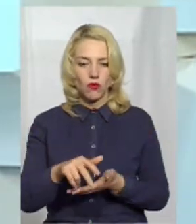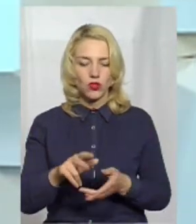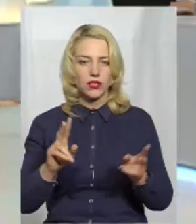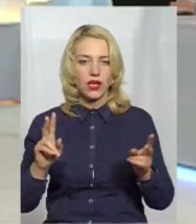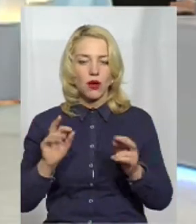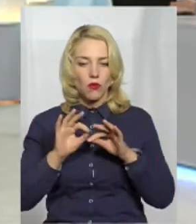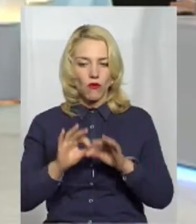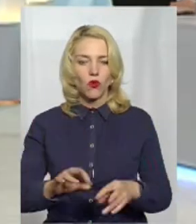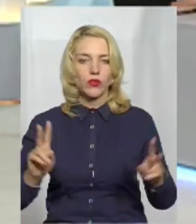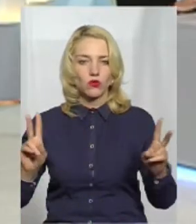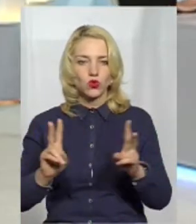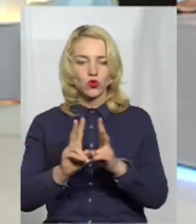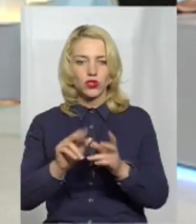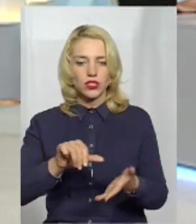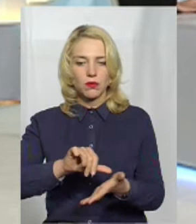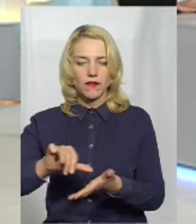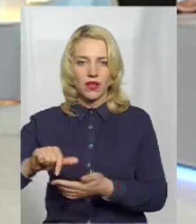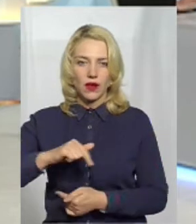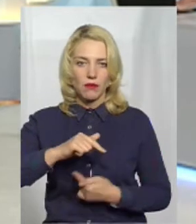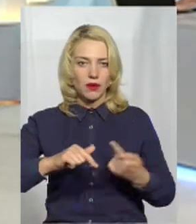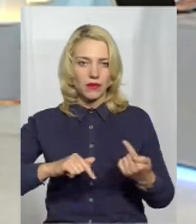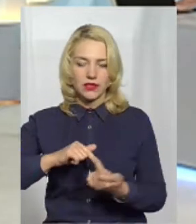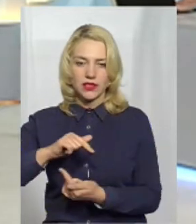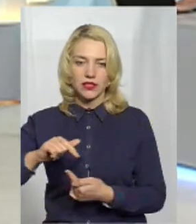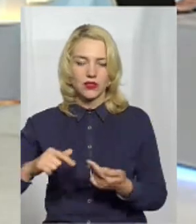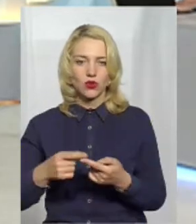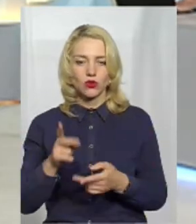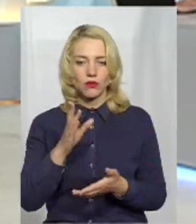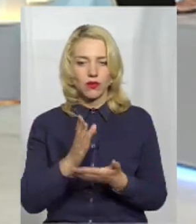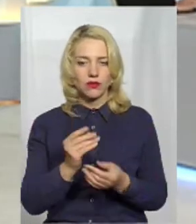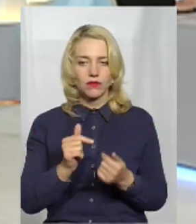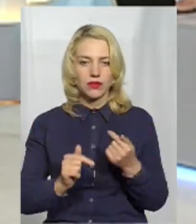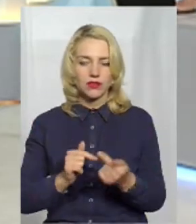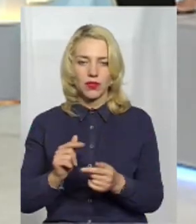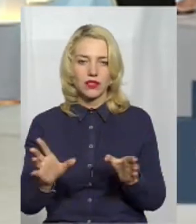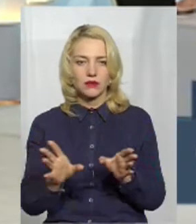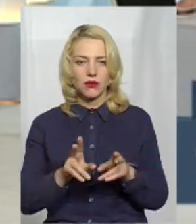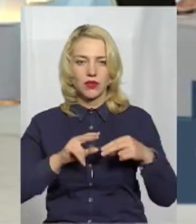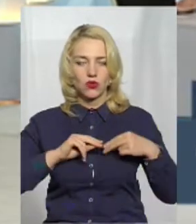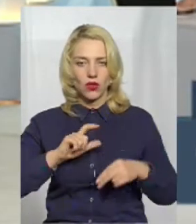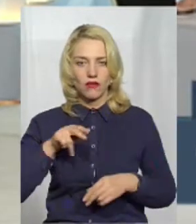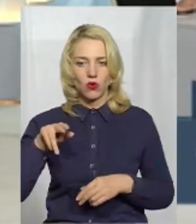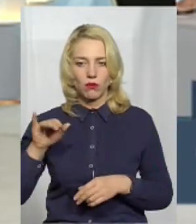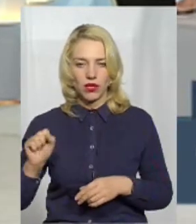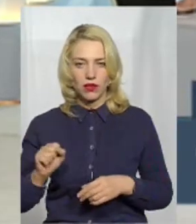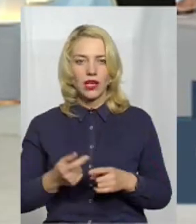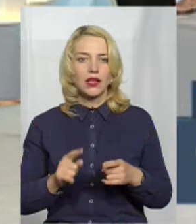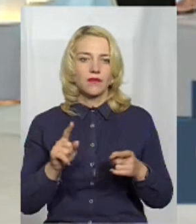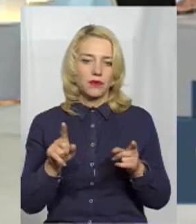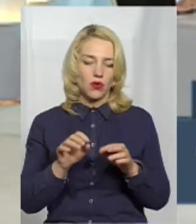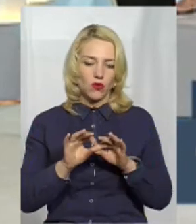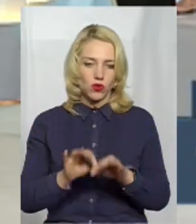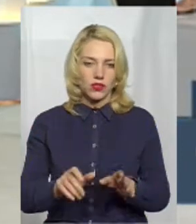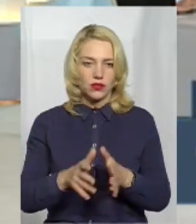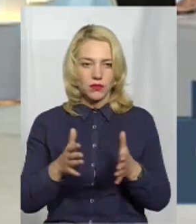бізнесу, тобто певний семінар стосовно можливостей, які мають бізнесмени, співпрацюючи з Європою. Проводяться такі більш